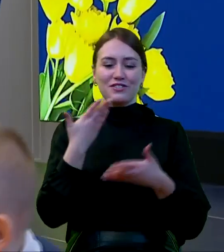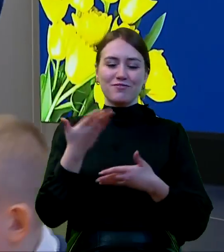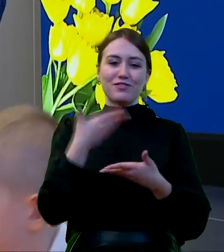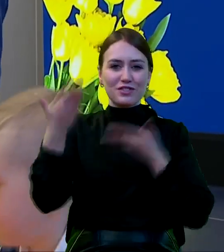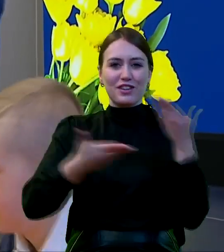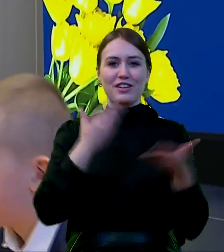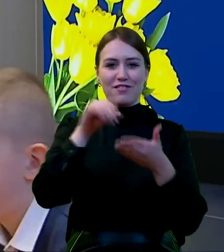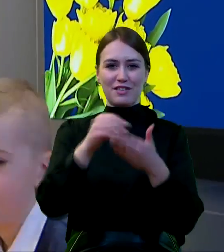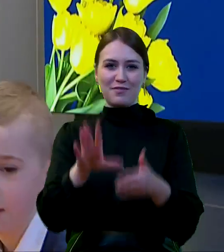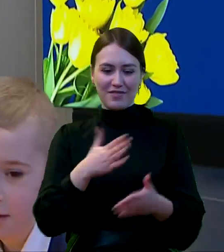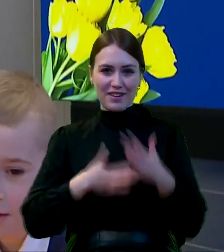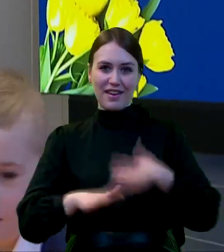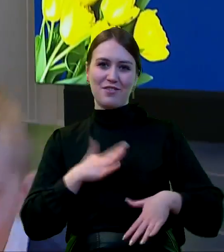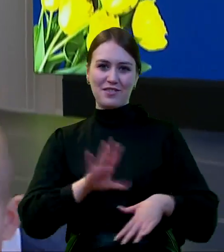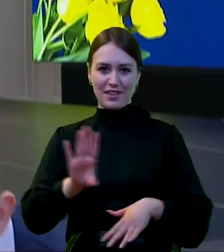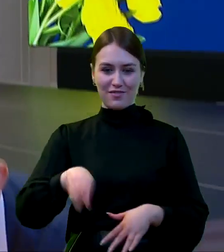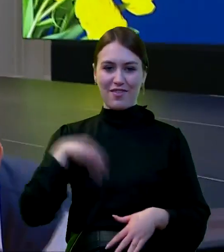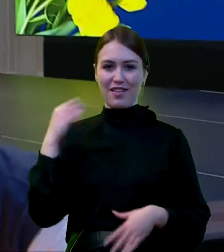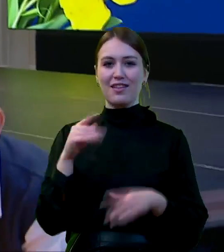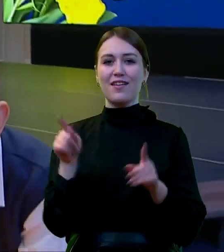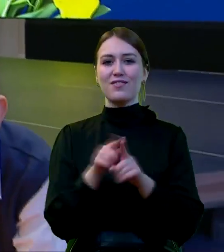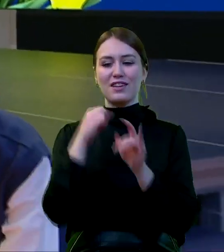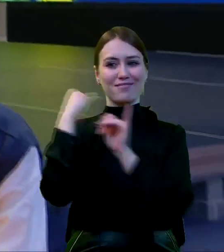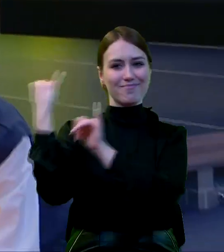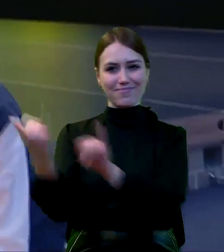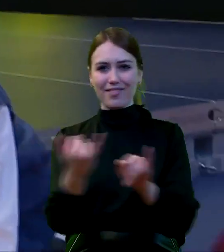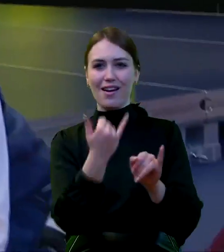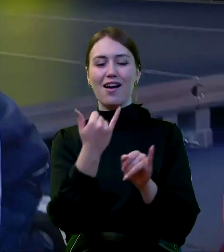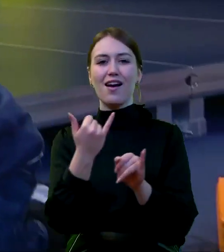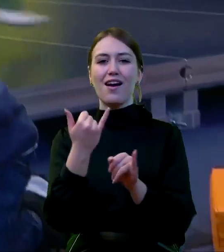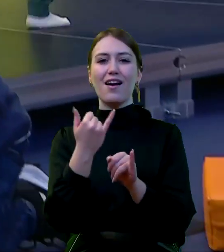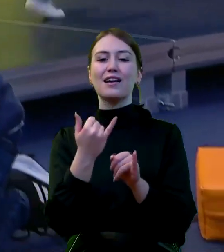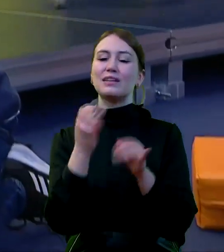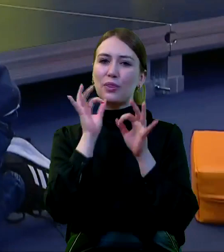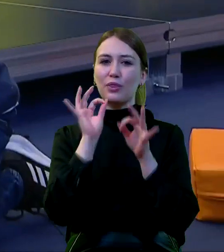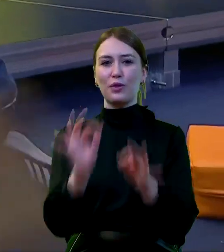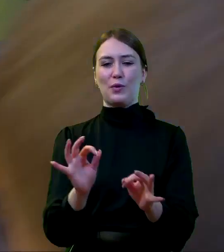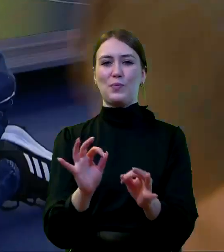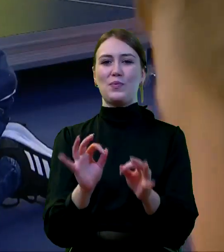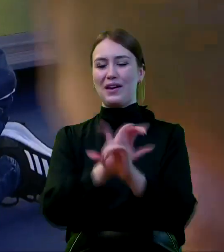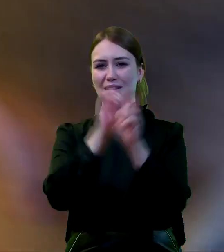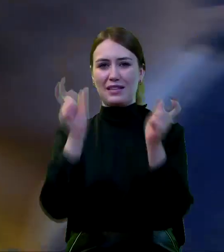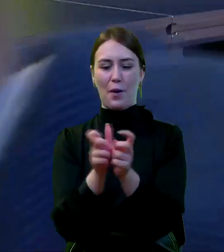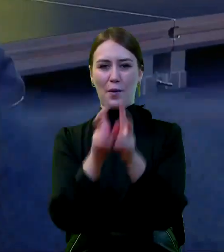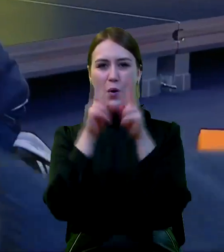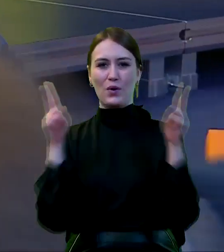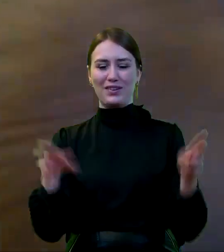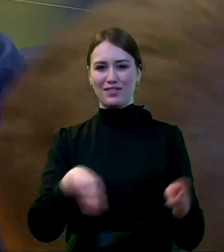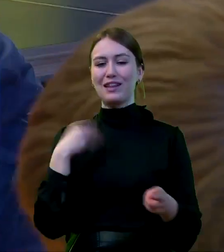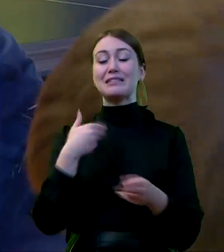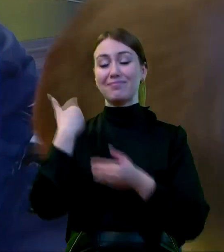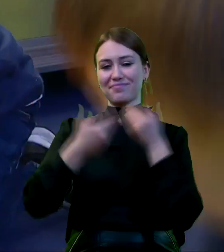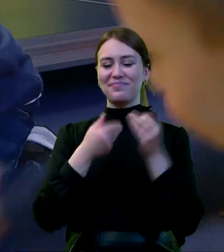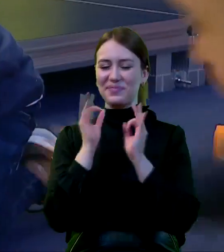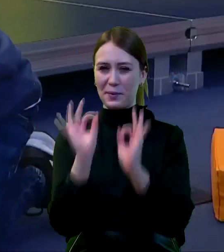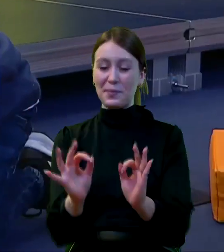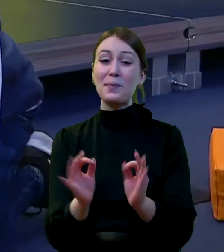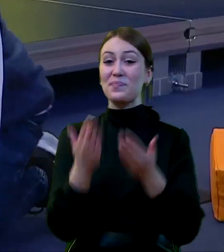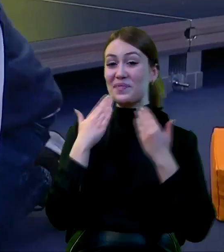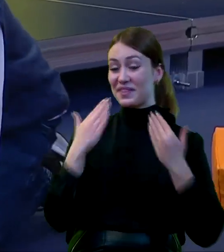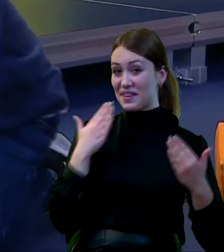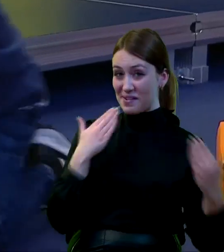dla wszystkich radosne i błogosławione. Wszelkiej dobroci na cały ten okres świąteczny. Wszystkiego dobrego.